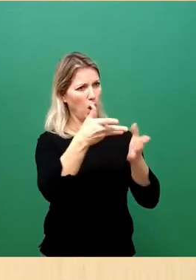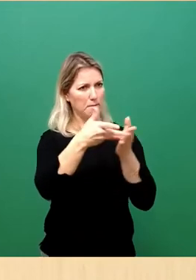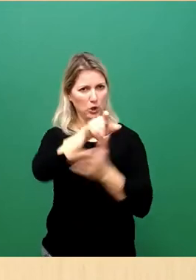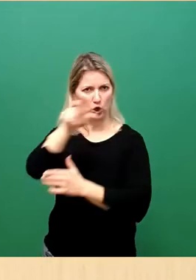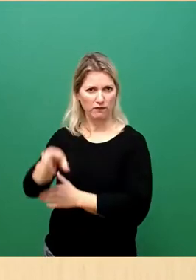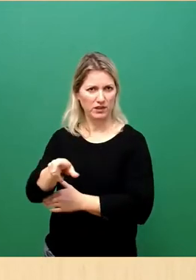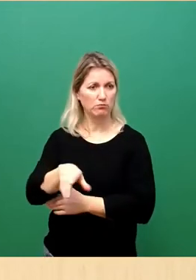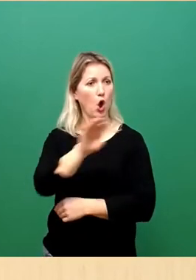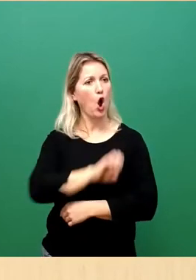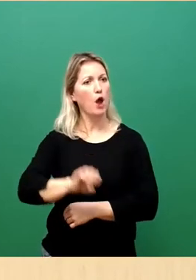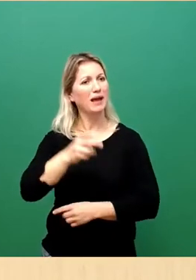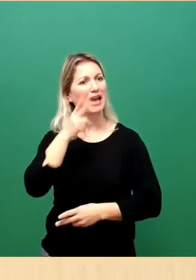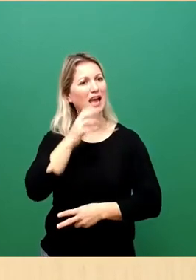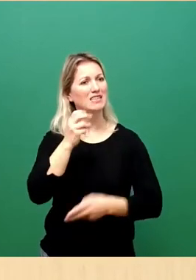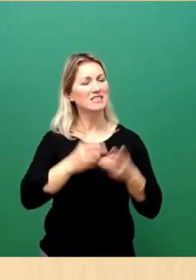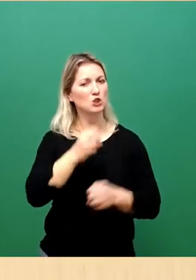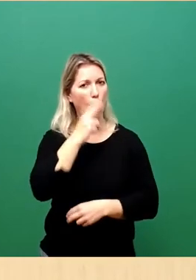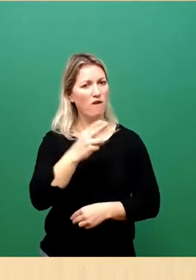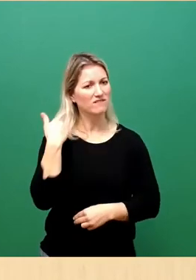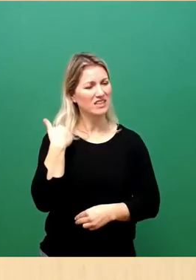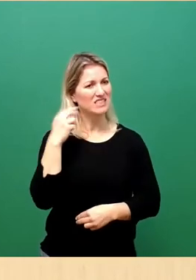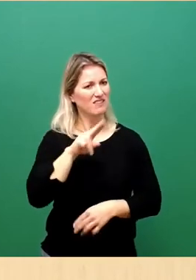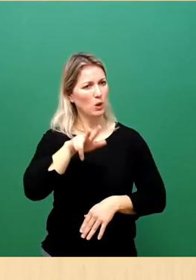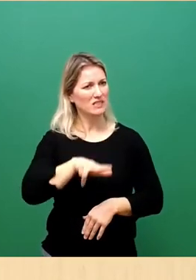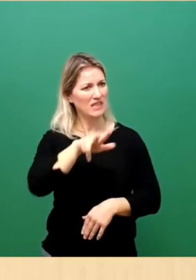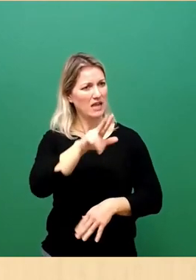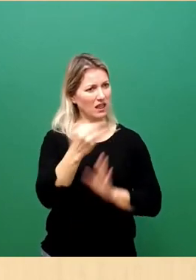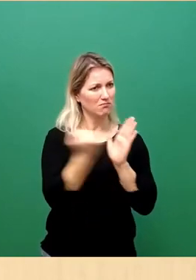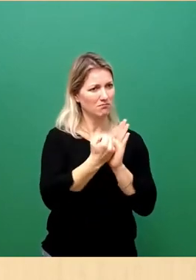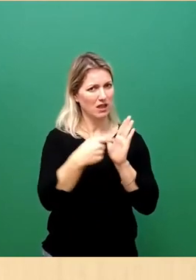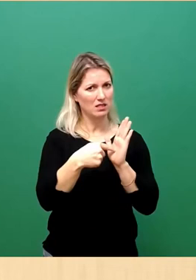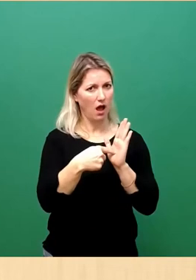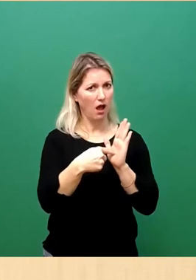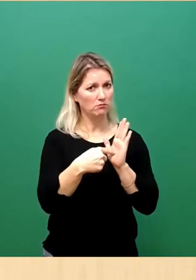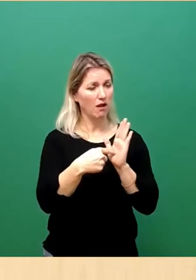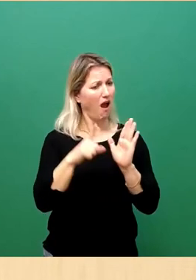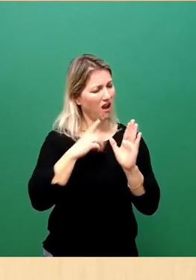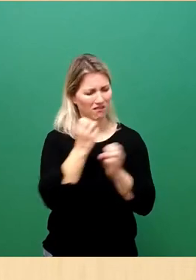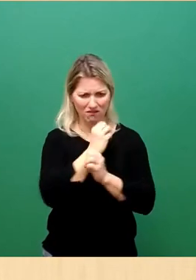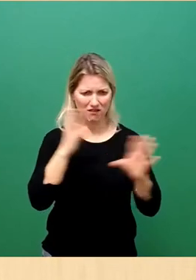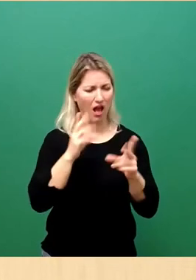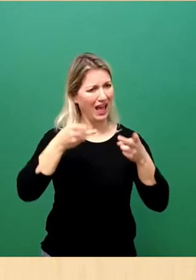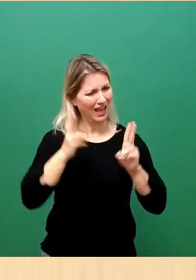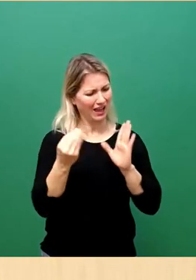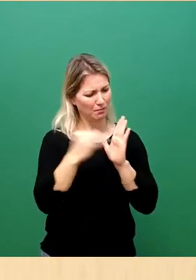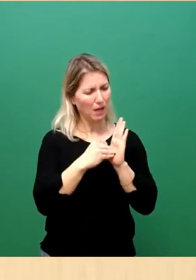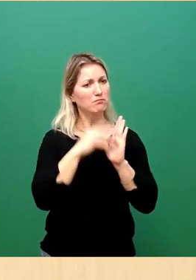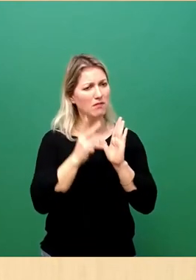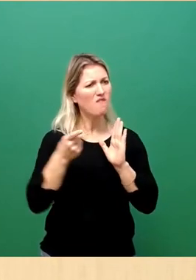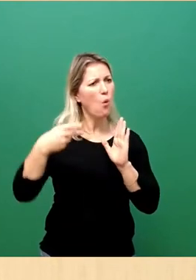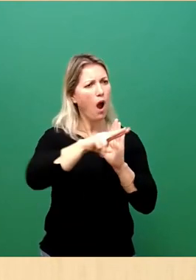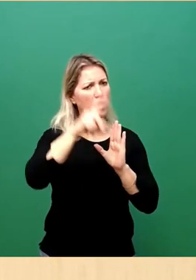Entscheidung Hirschlitz von 2013 eindeutig klargestellt. Völlig einhellige Rechtsmeinung. Sie finden keine andere Ansicht.